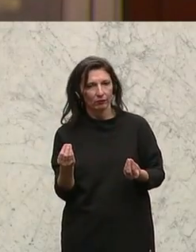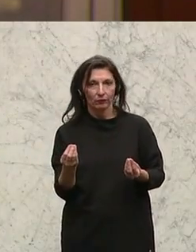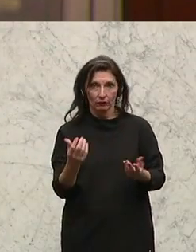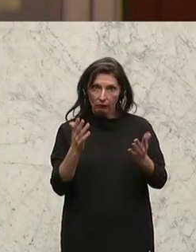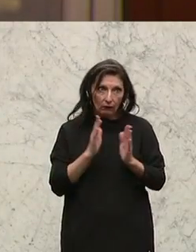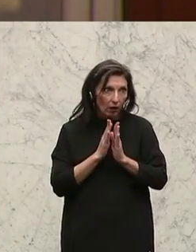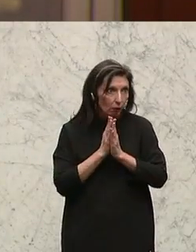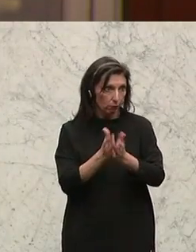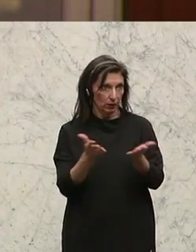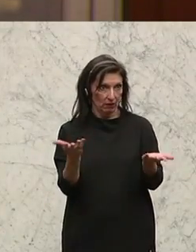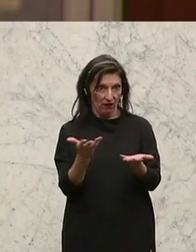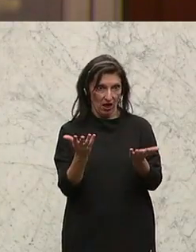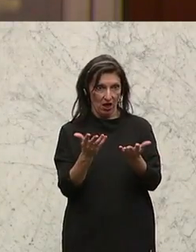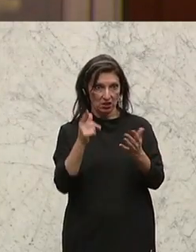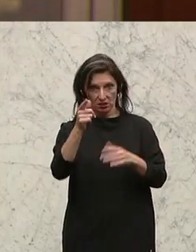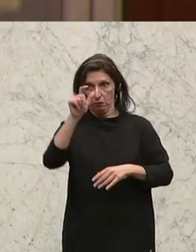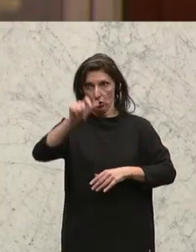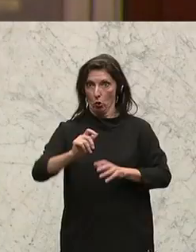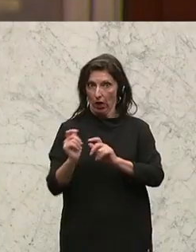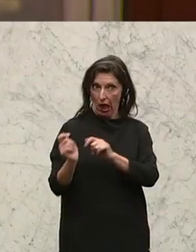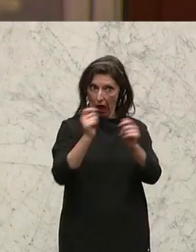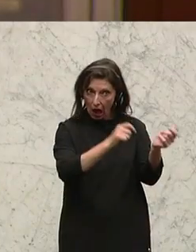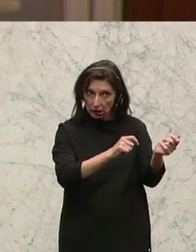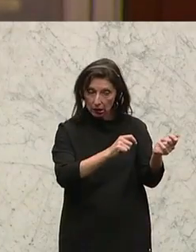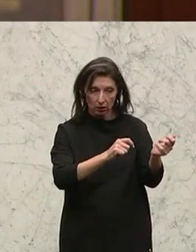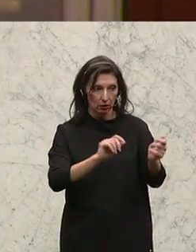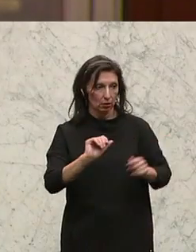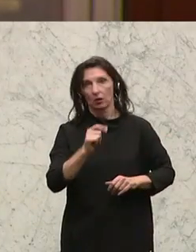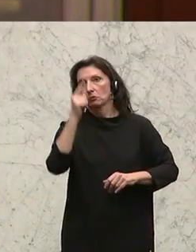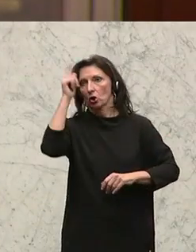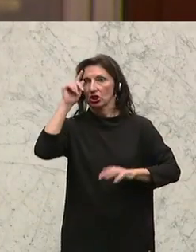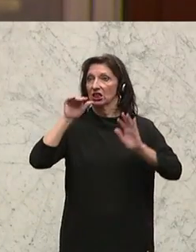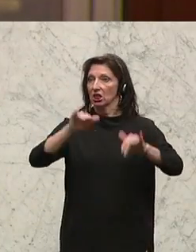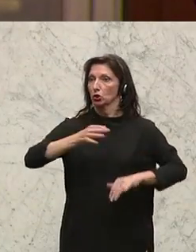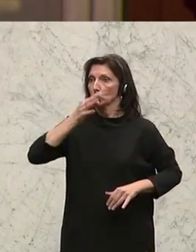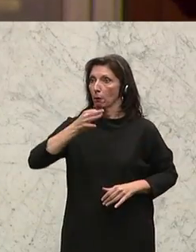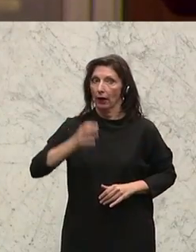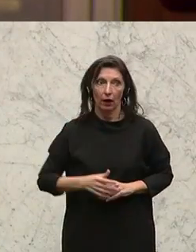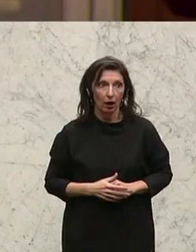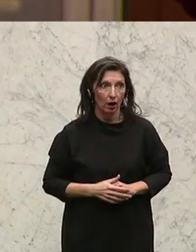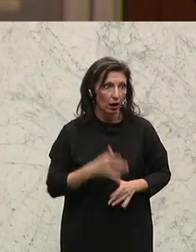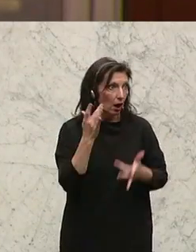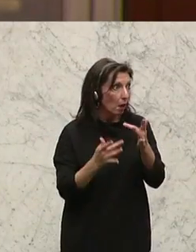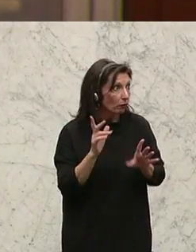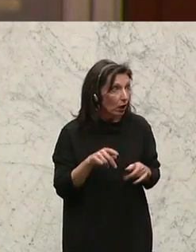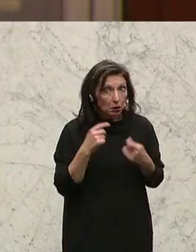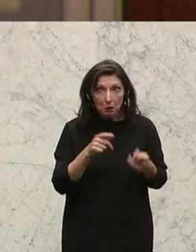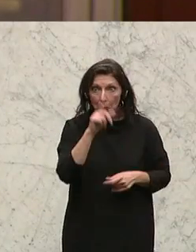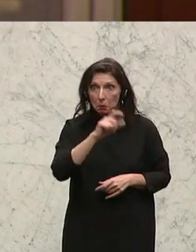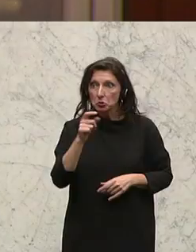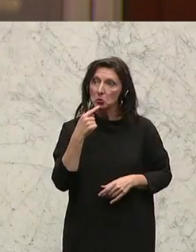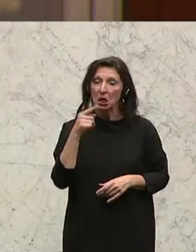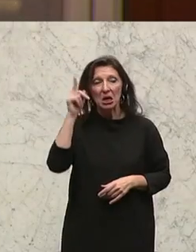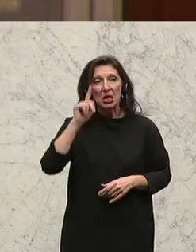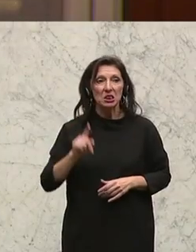Bitte natürlich auch der Antragstellerin, dass hier gerade die Tierschutzsprecher, aber auch vielleicht gibt es manche Leute, die sagen, ein Tier